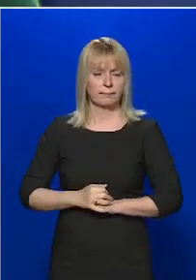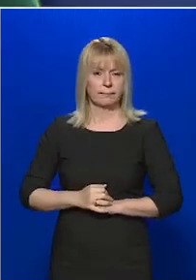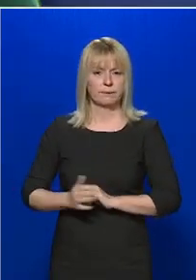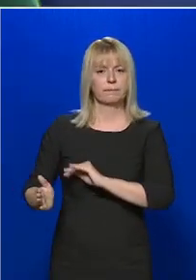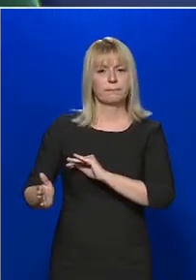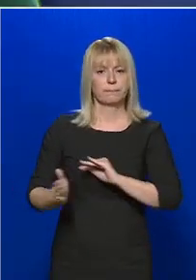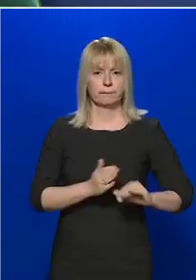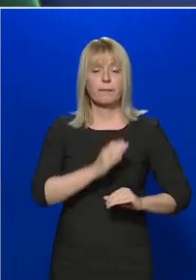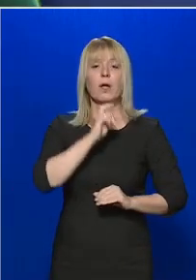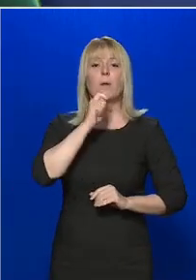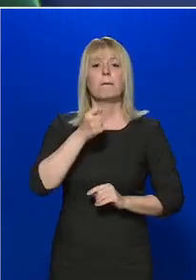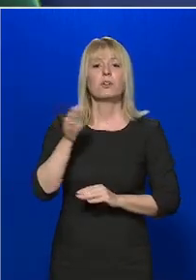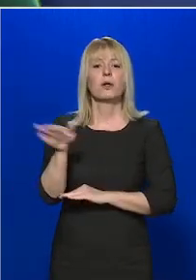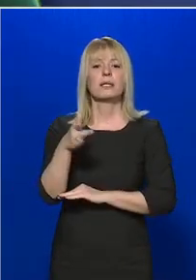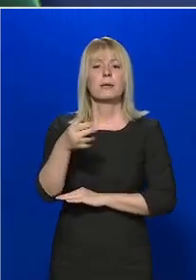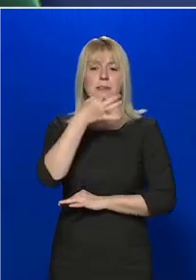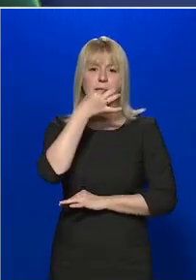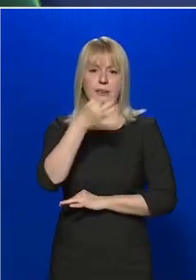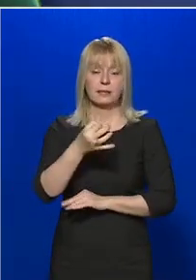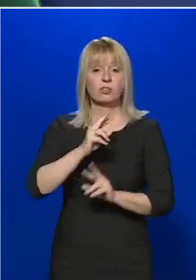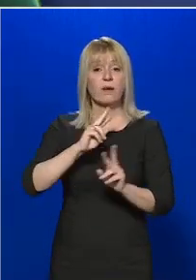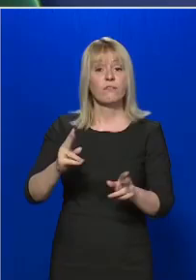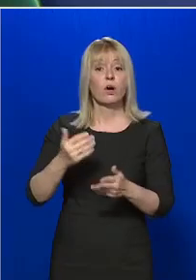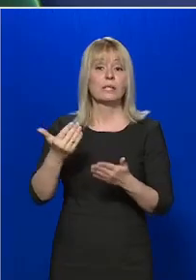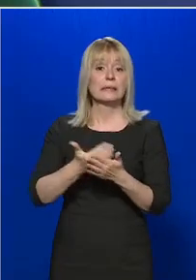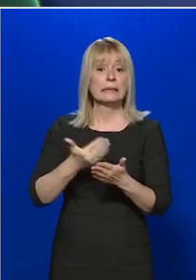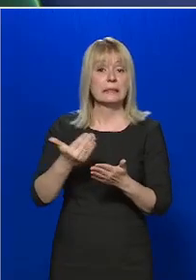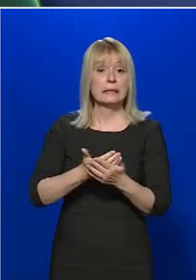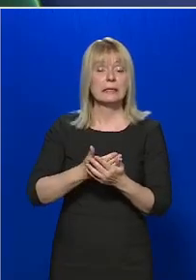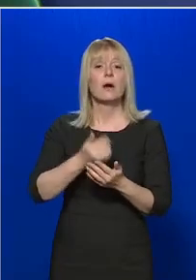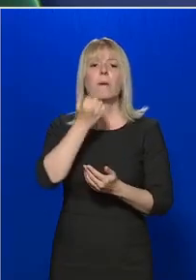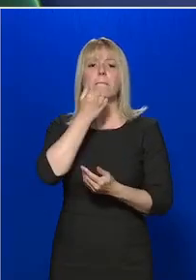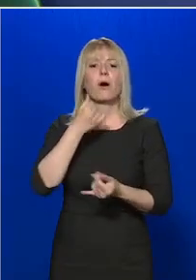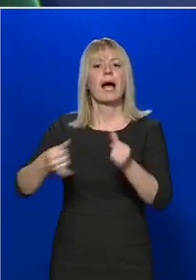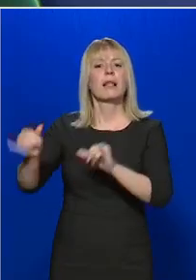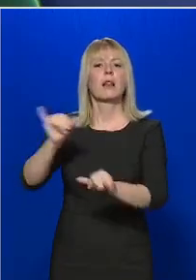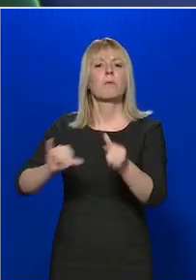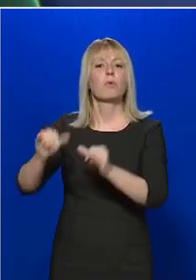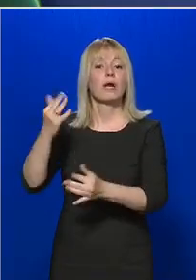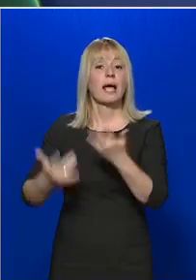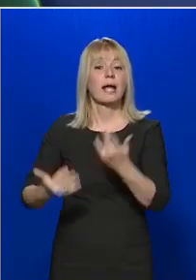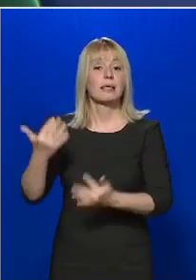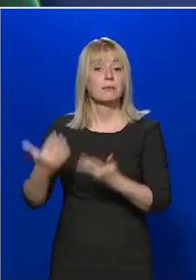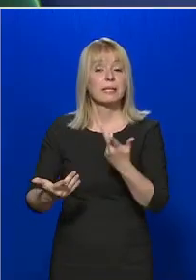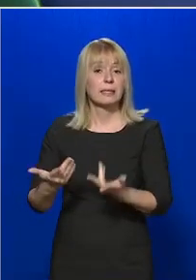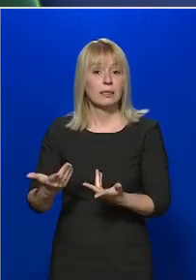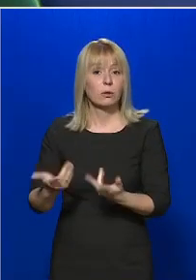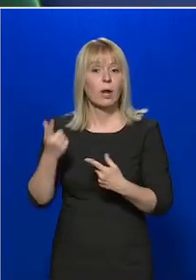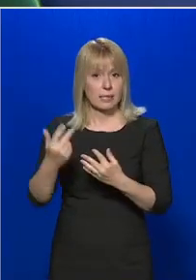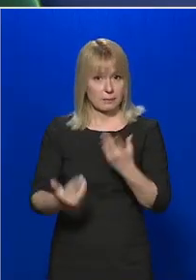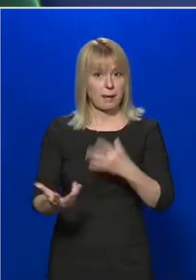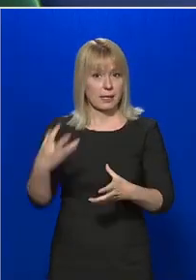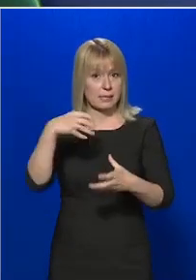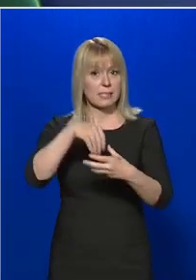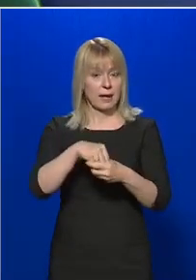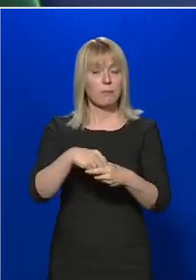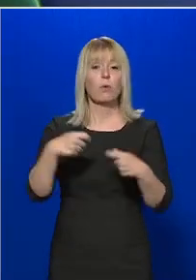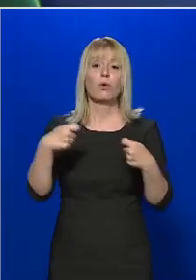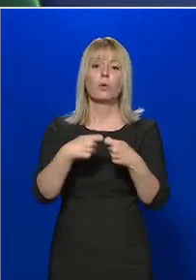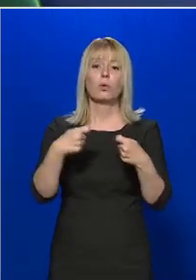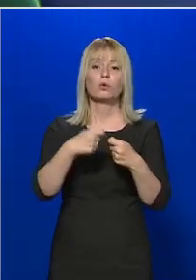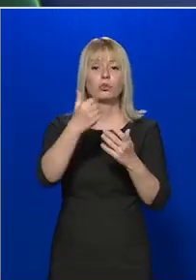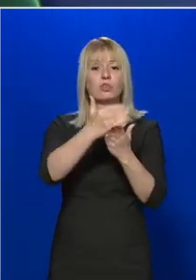Szinten a magyar nemzet kérdése, van-e hír a magánlaborokban kapott eredményekről, beleszámolják-e ezt a közös hivatalos